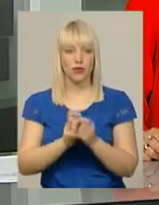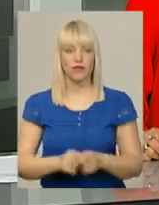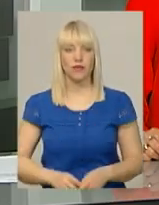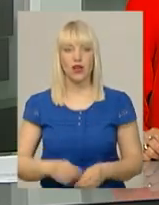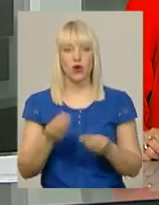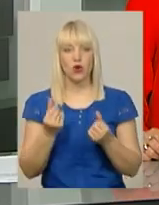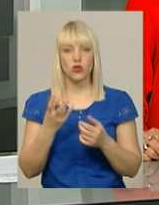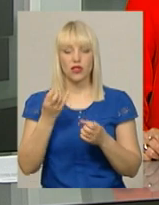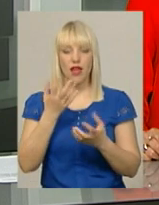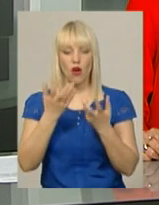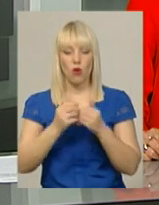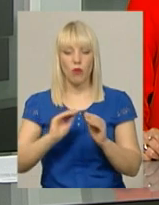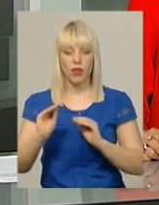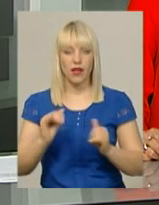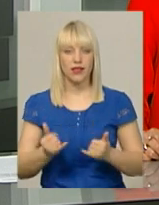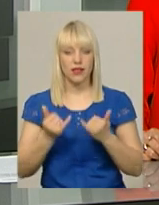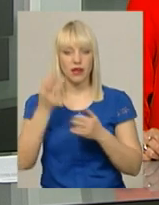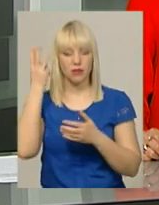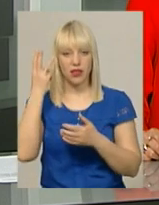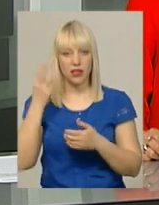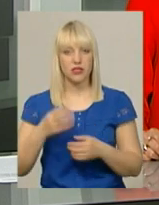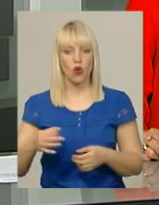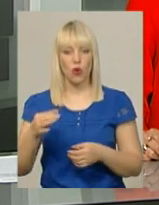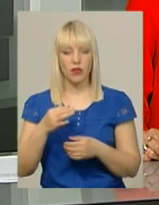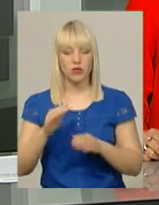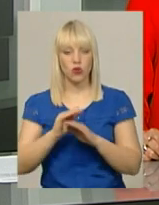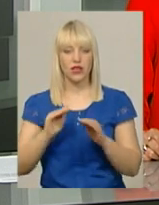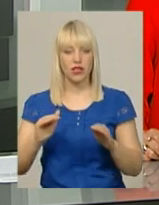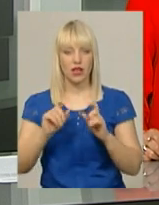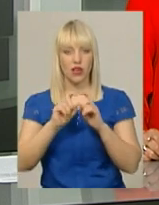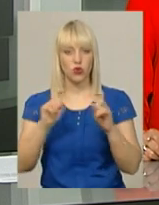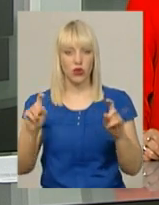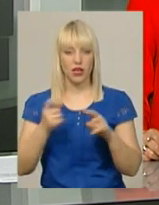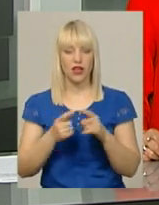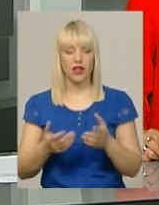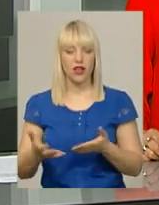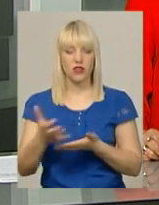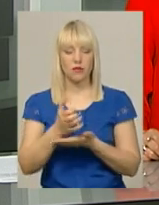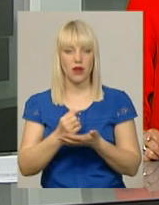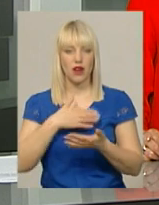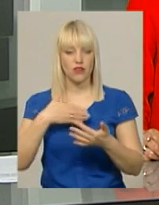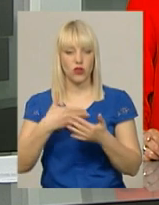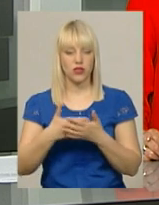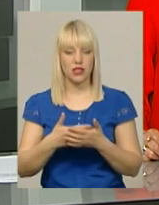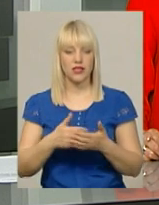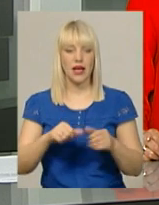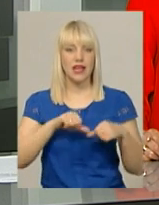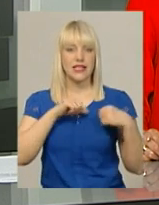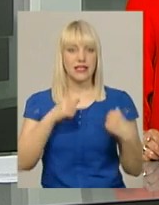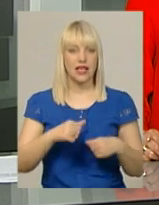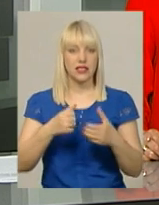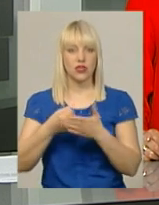Гроші на обладнання для Хмельницької обласної дитячої лікарні збирають волонтери Всеукраїнського благодійного фонду «Серце до серця».